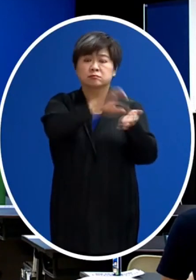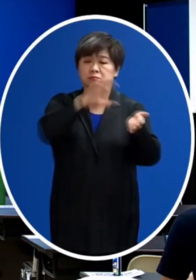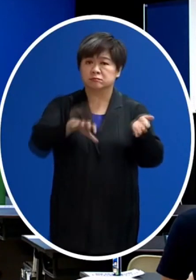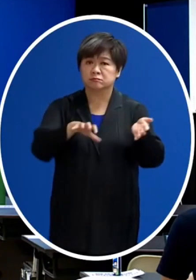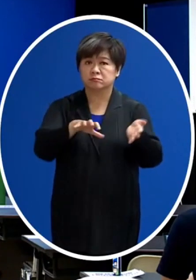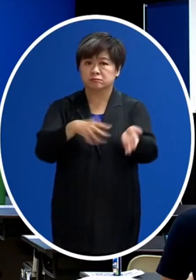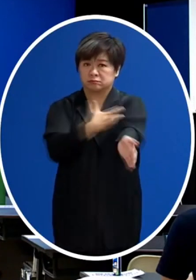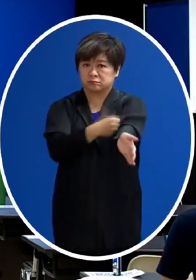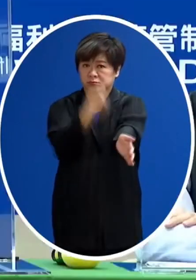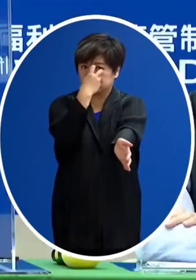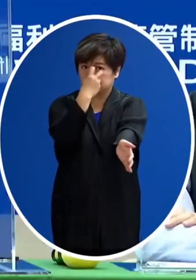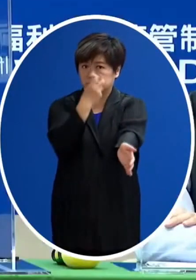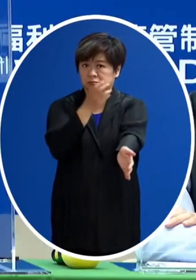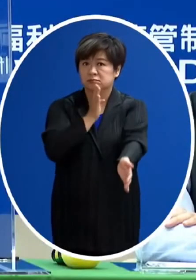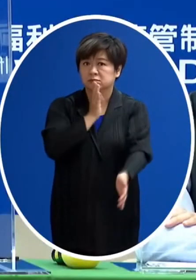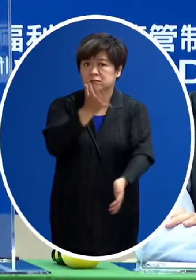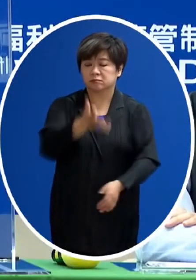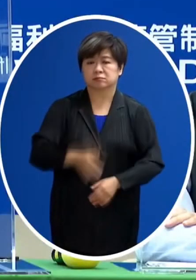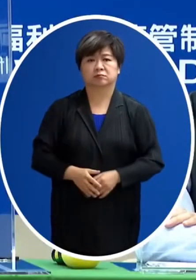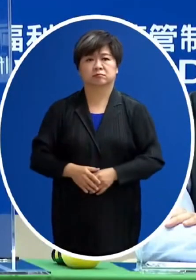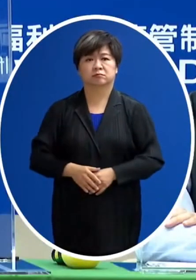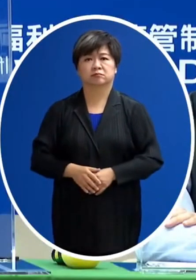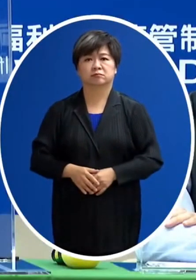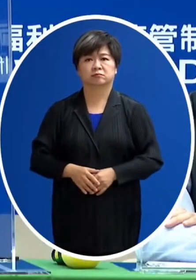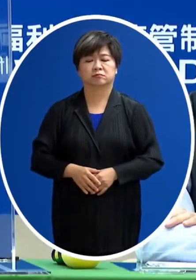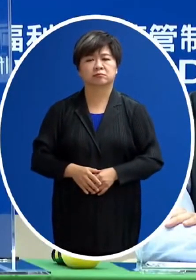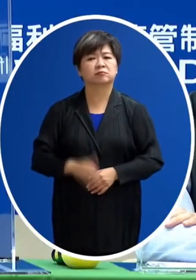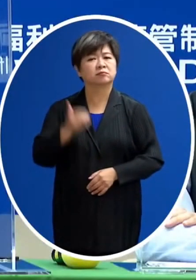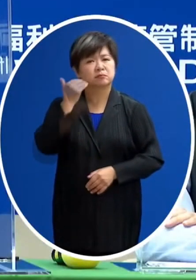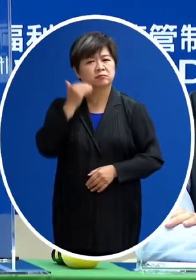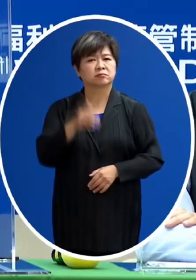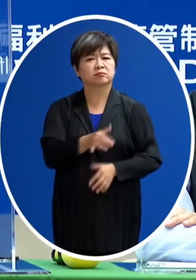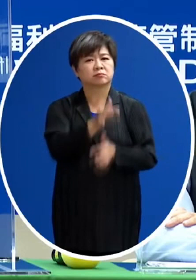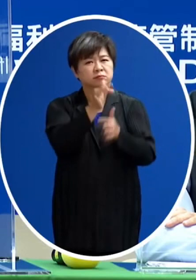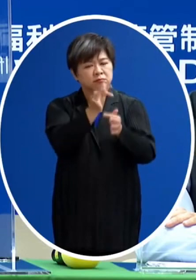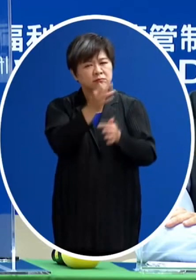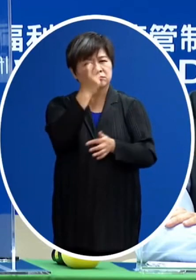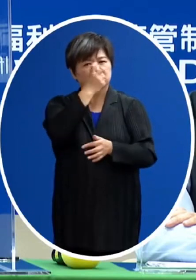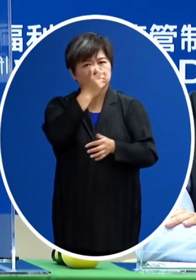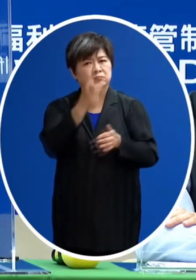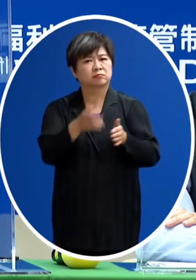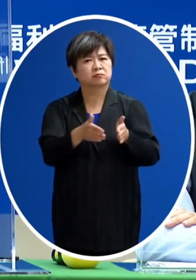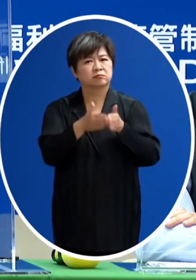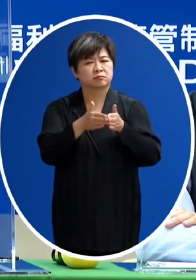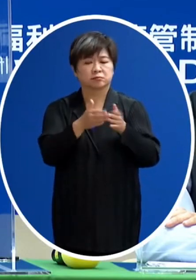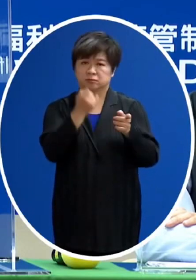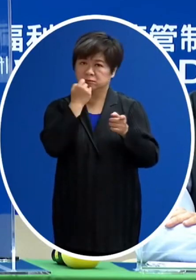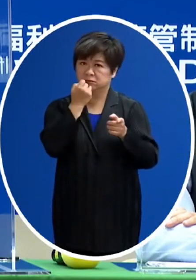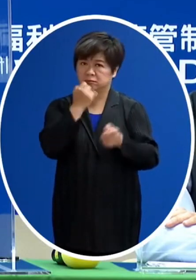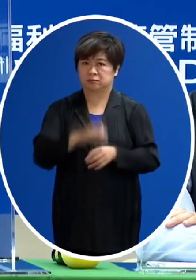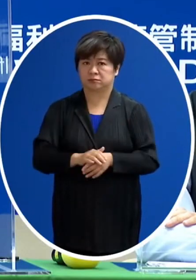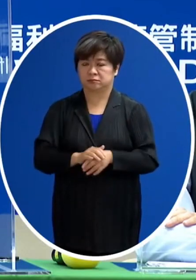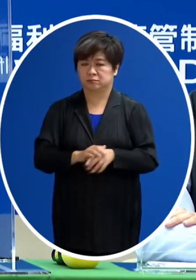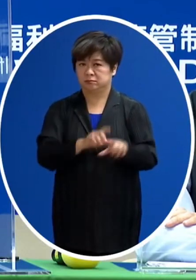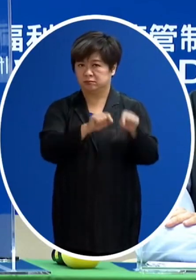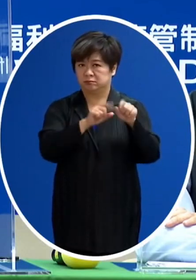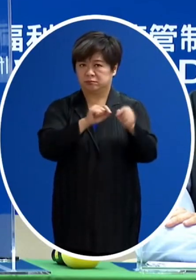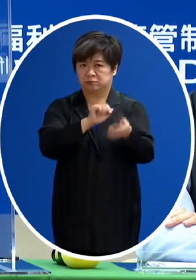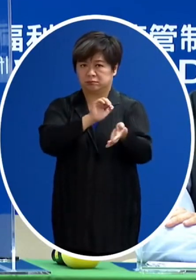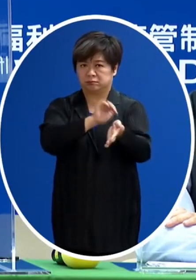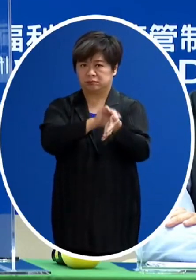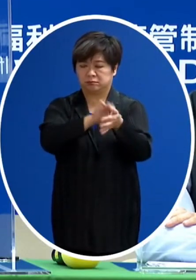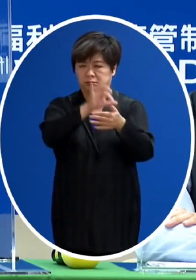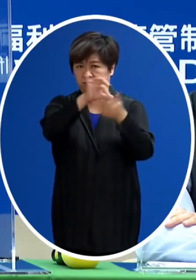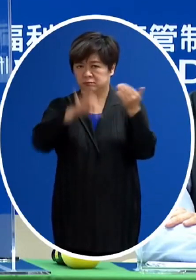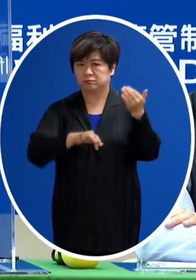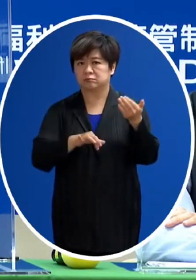檢測嗎 謝謝那個只要相關合格的檢測 我們不會反對不過相關在醫療法的規定 大家還是